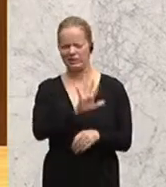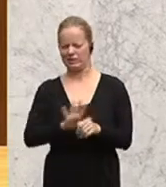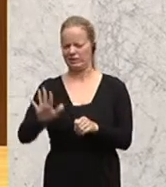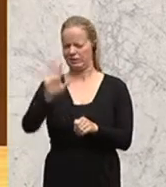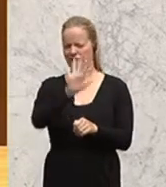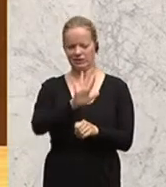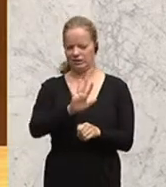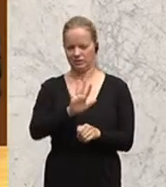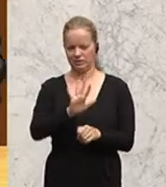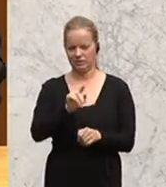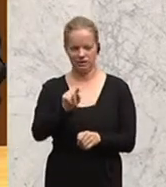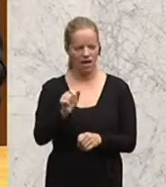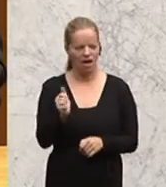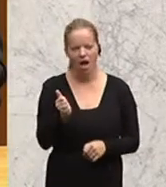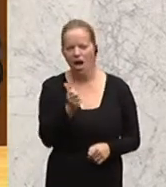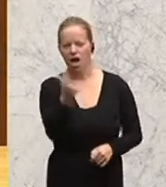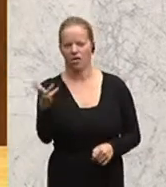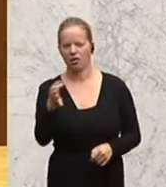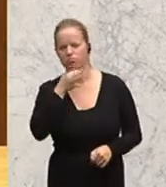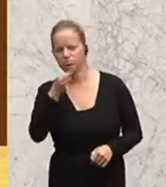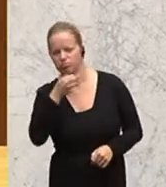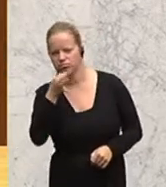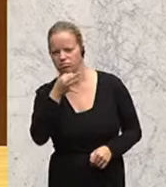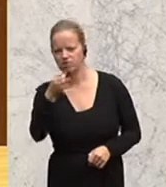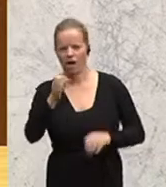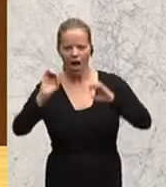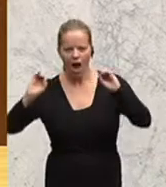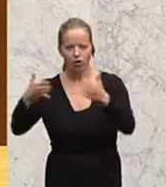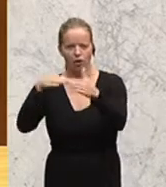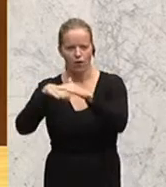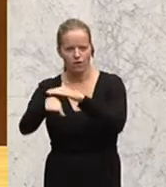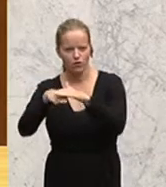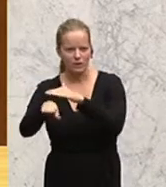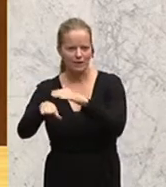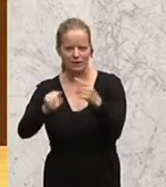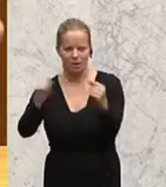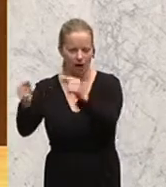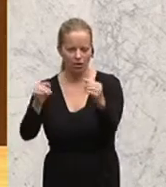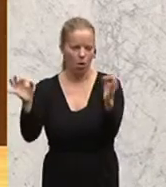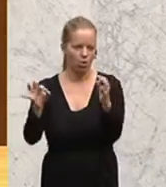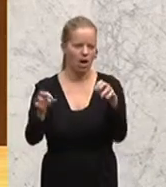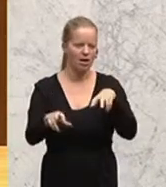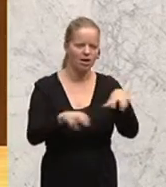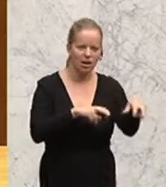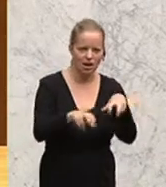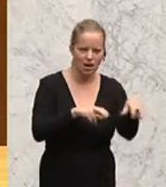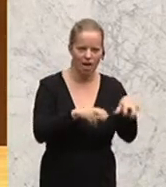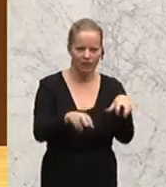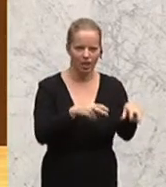wie manche Äußerungen in der aktuellen Flüchtlingsdebatte oder bei der Griechenland